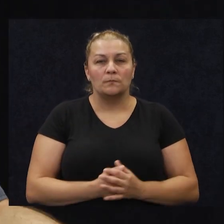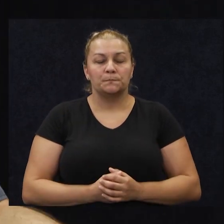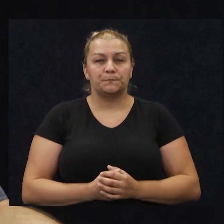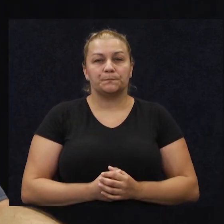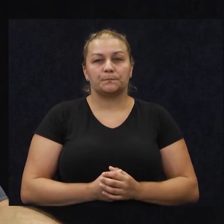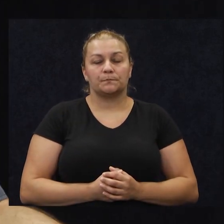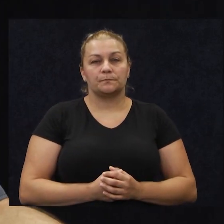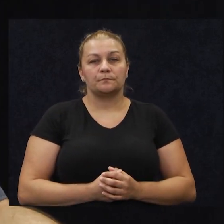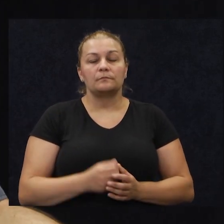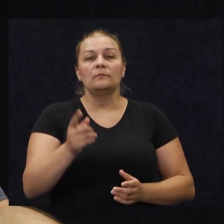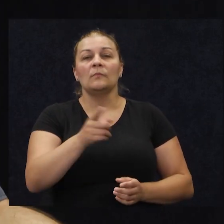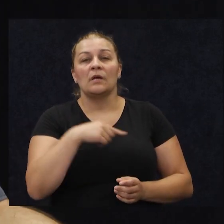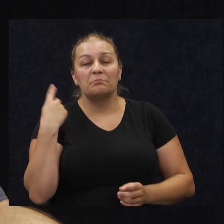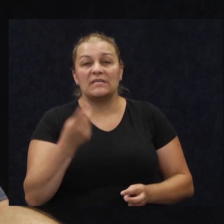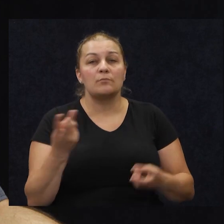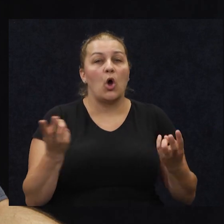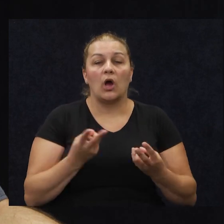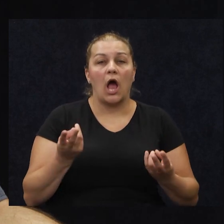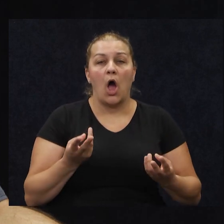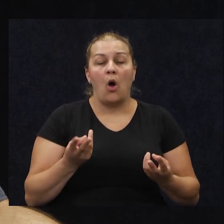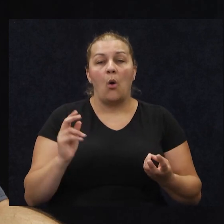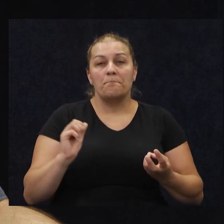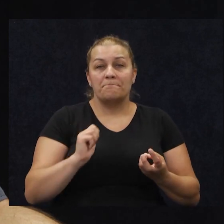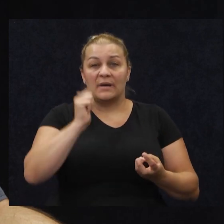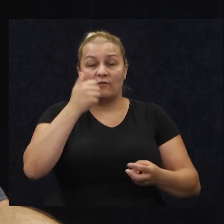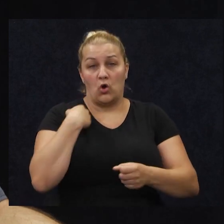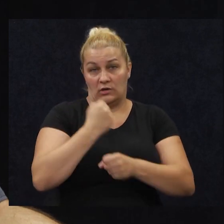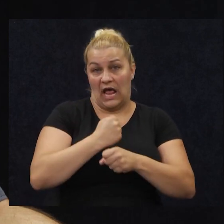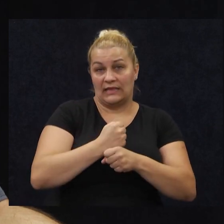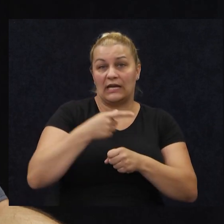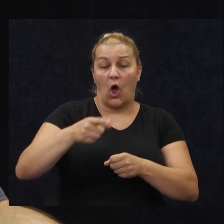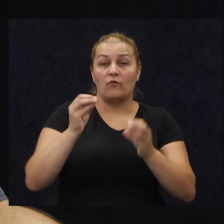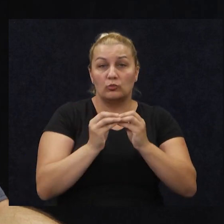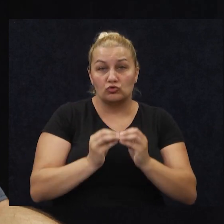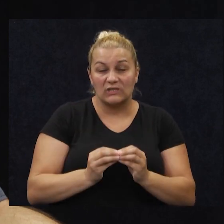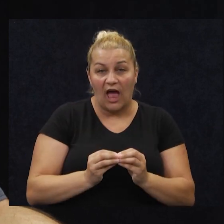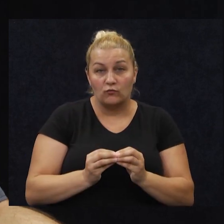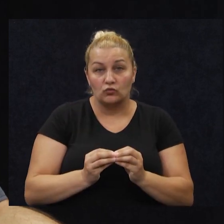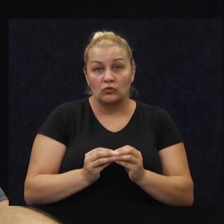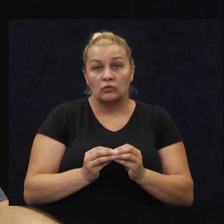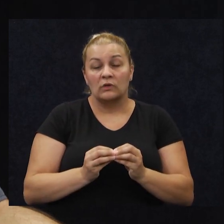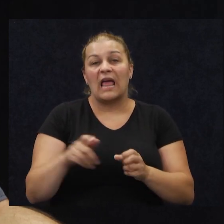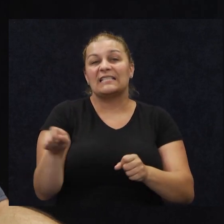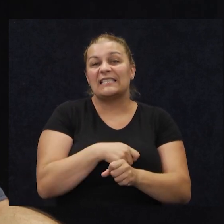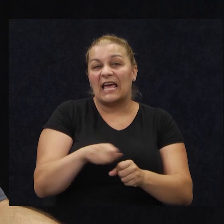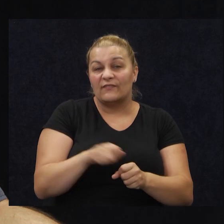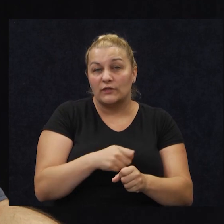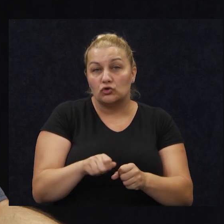I mi smo kao prvo radili na tom sustavu, na servisu